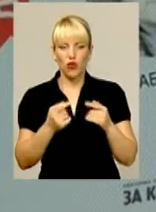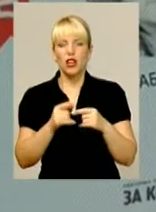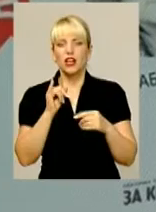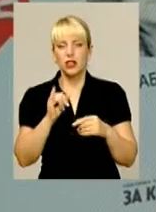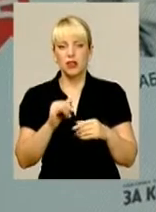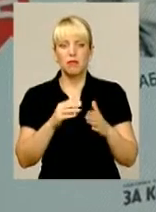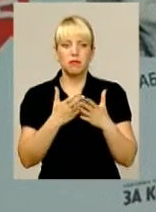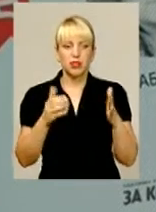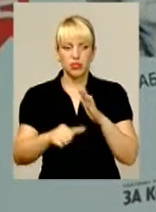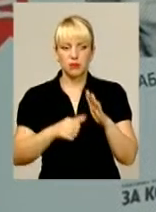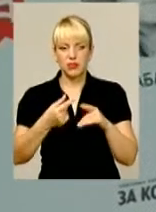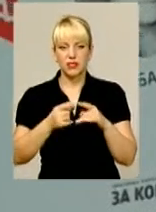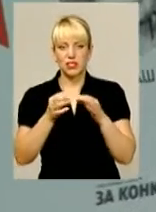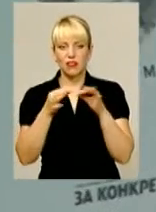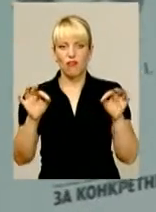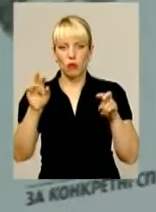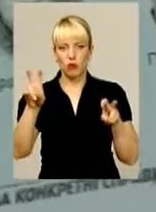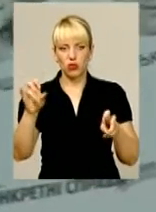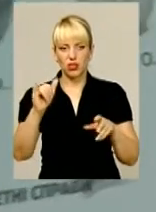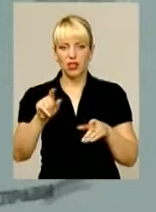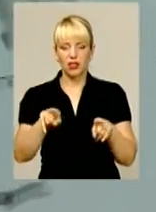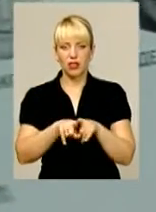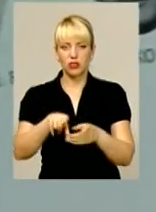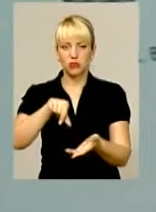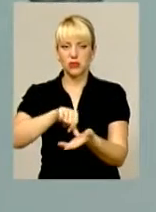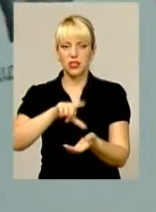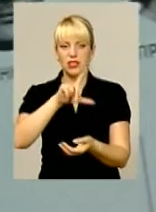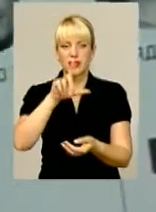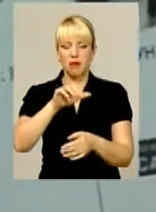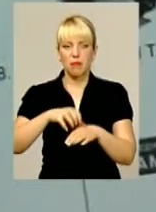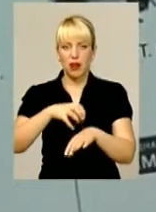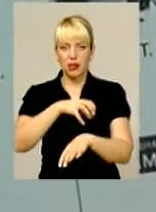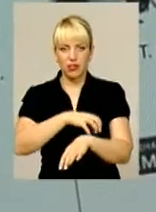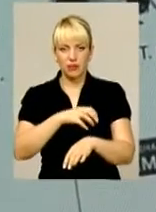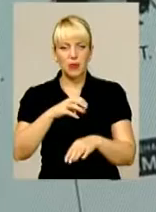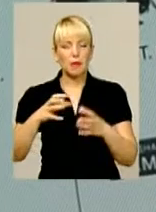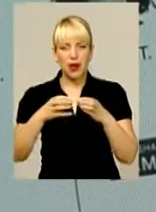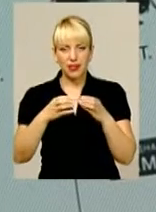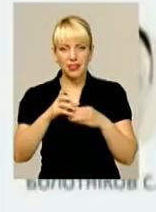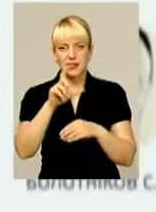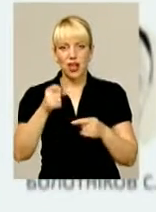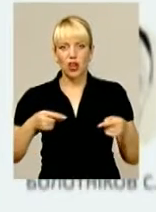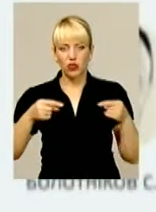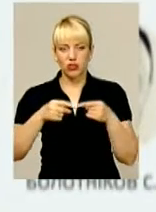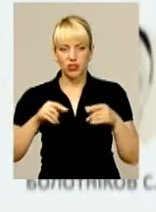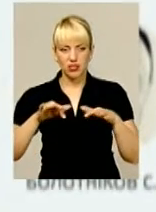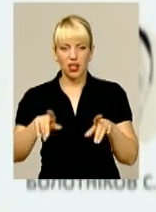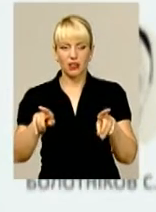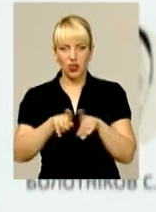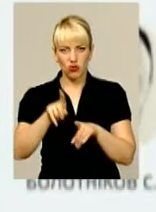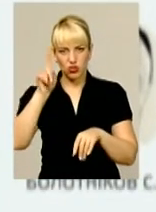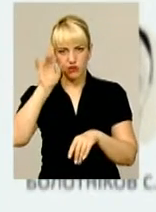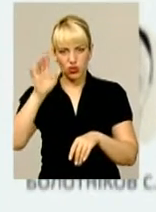безхаченків – це свободівці, а також представники від партії за конкретні справи. Серед них навіть і відомий у Хмельницькому